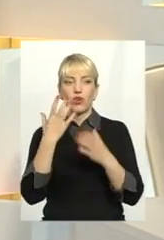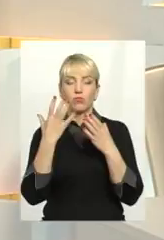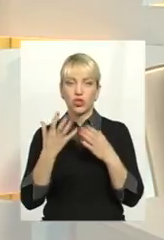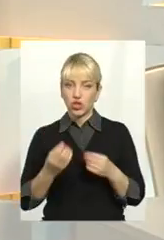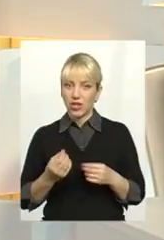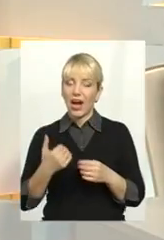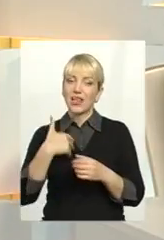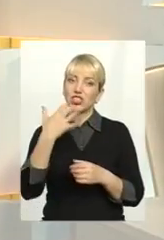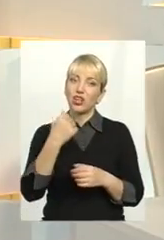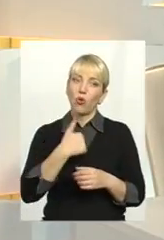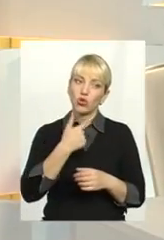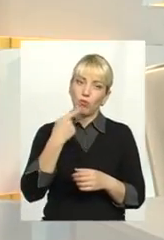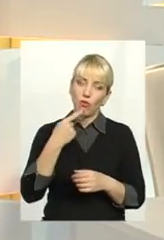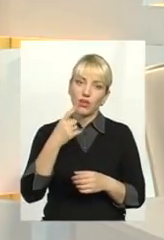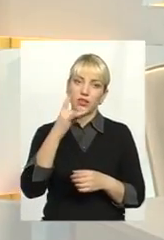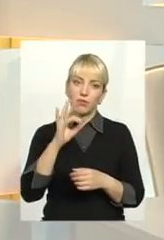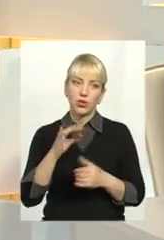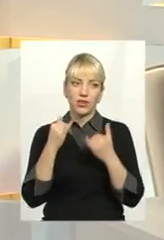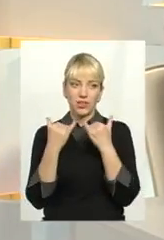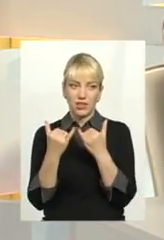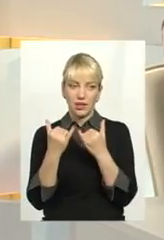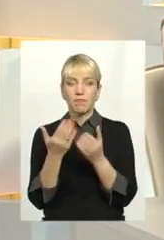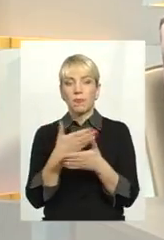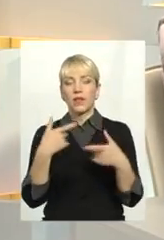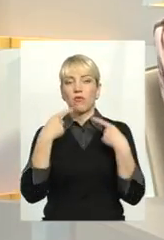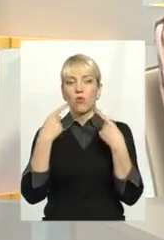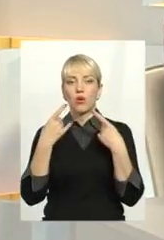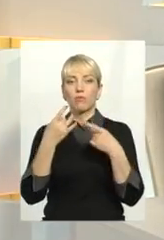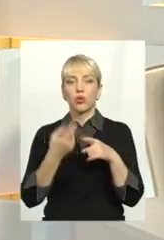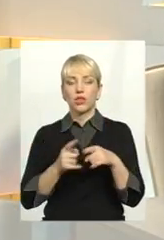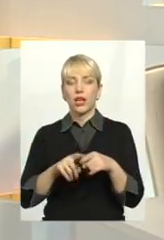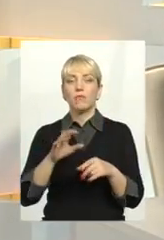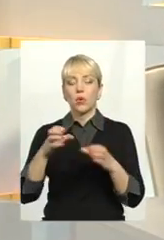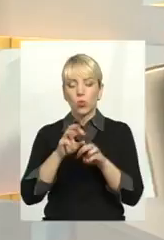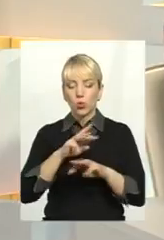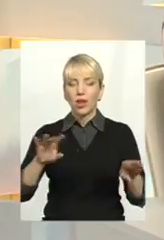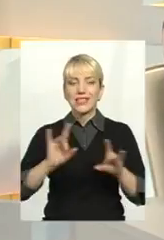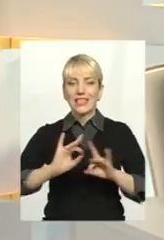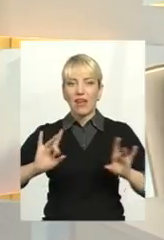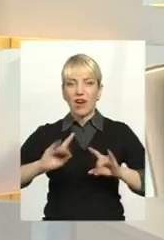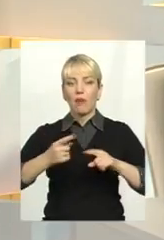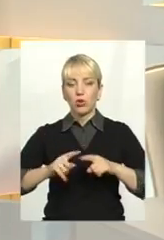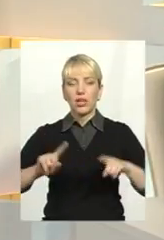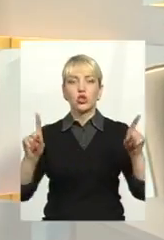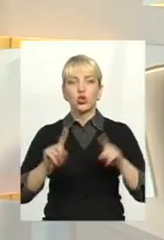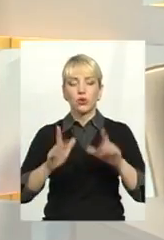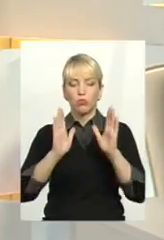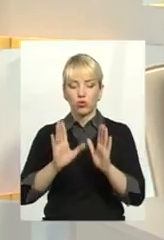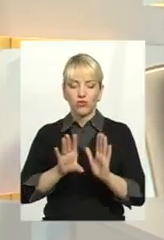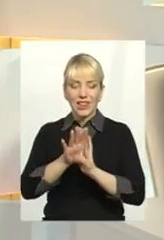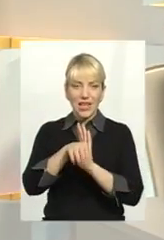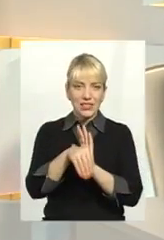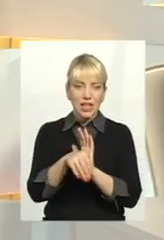ще хотіла зачепити питання нині. Ми говоримо про те, уряд заявляє про те, що ось-ось внесуть